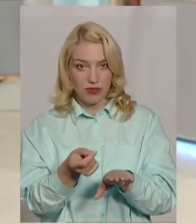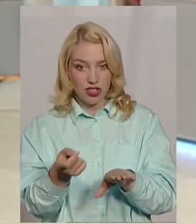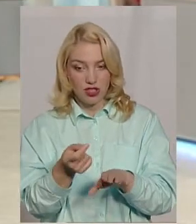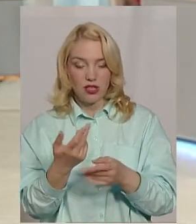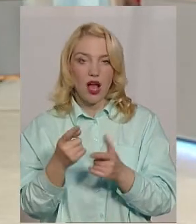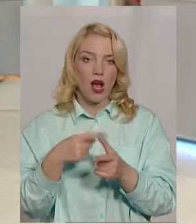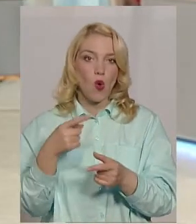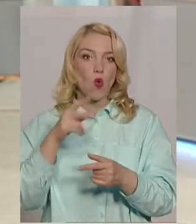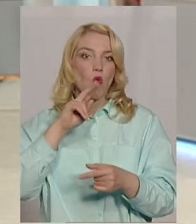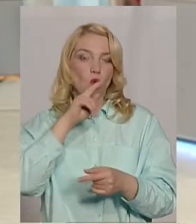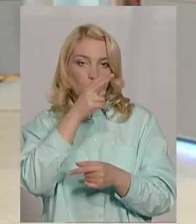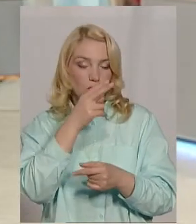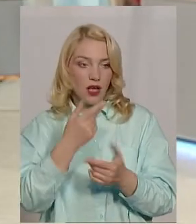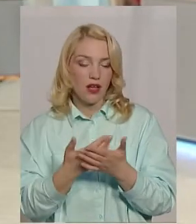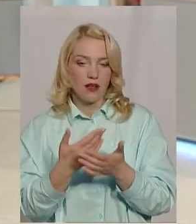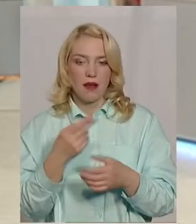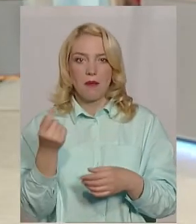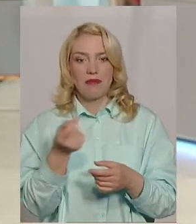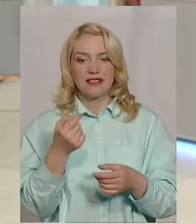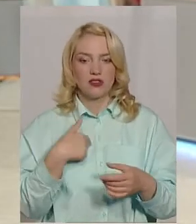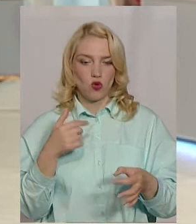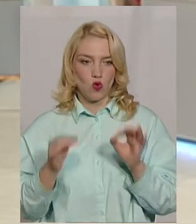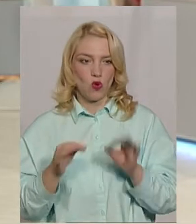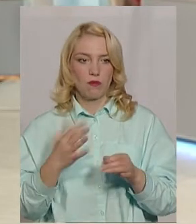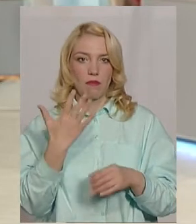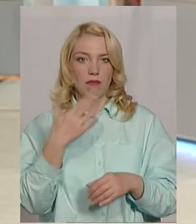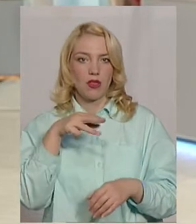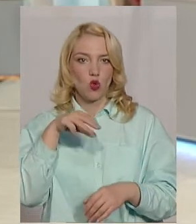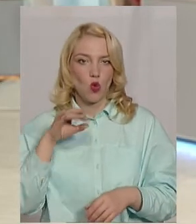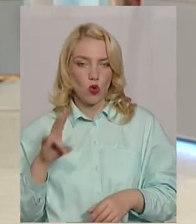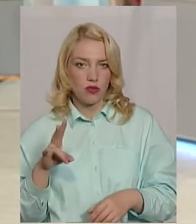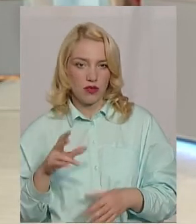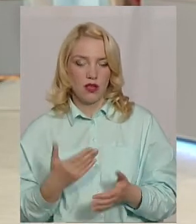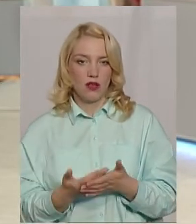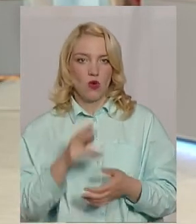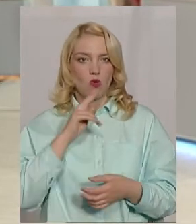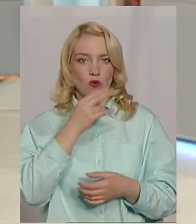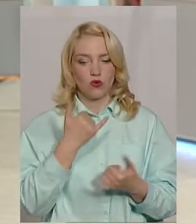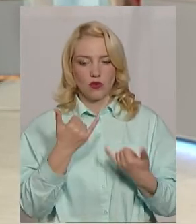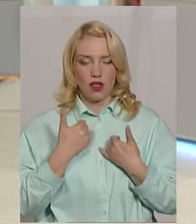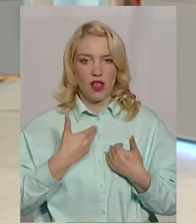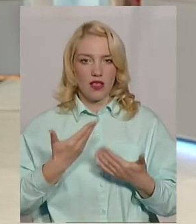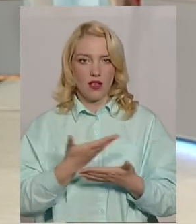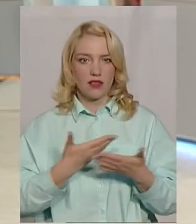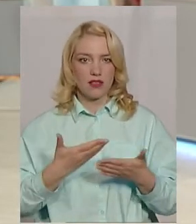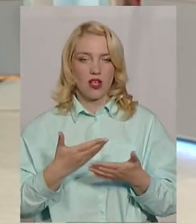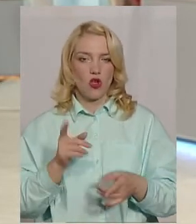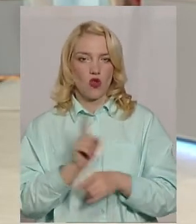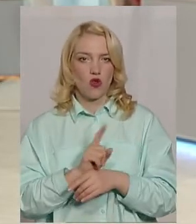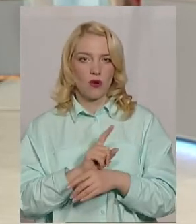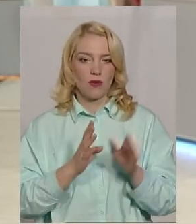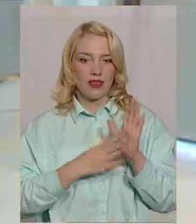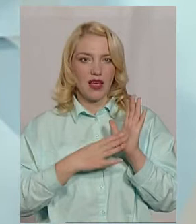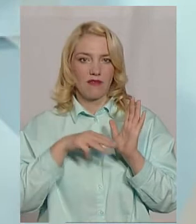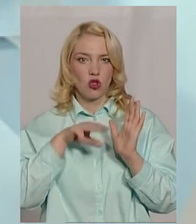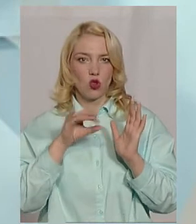кукурудзи, наприклад, пшениця, це для нас вже норма, це 5 тонн. Кукурудза для нас норма – 9 тонн з гектара.